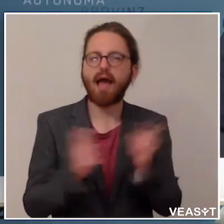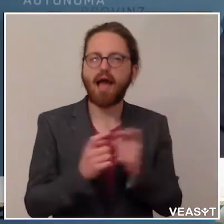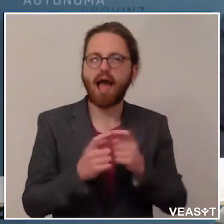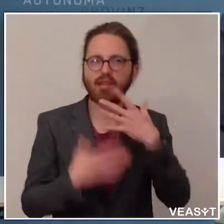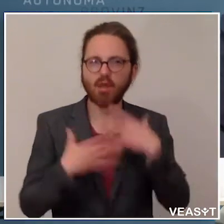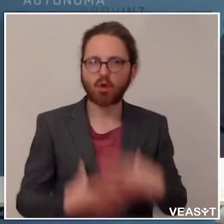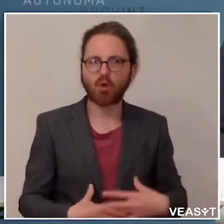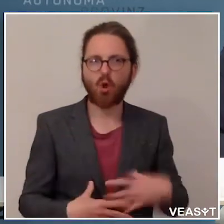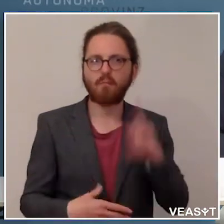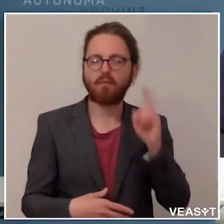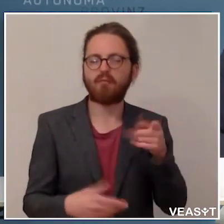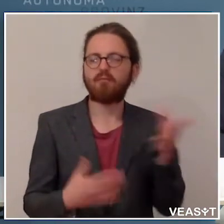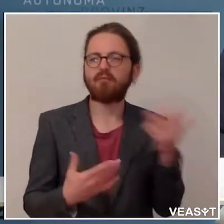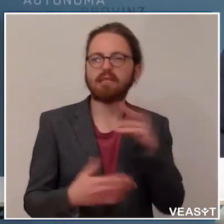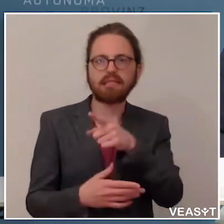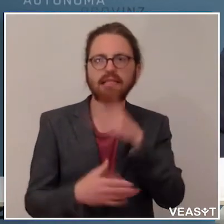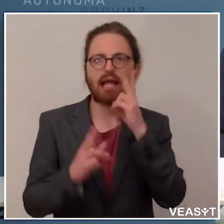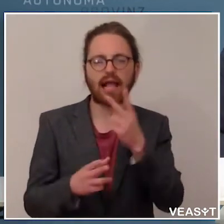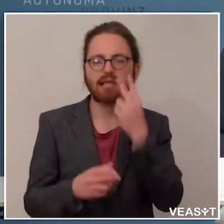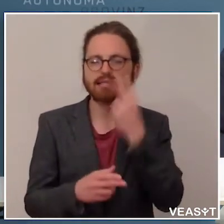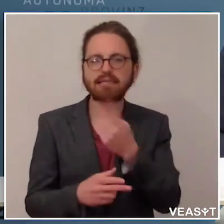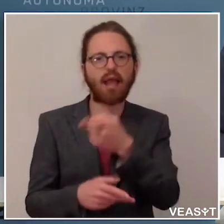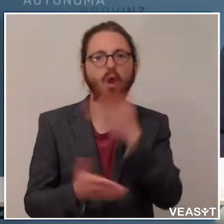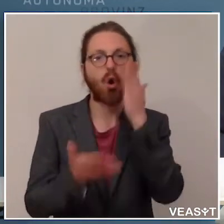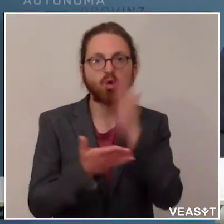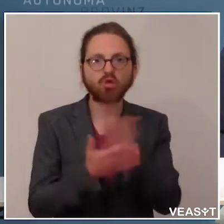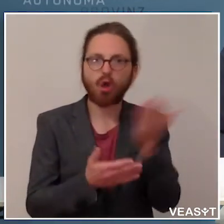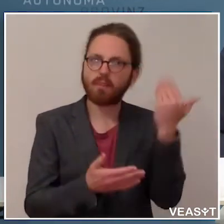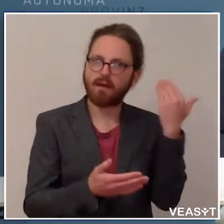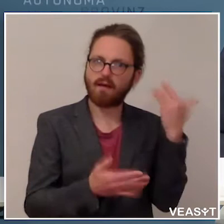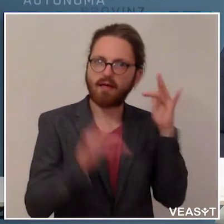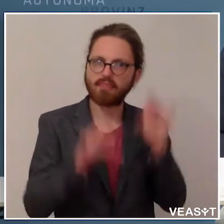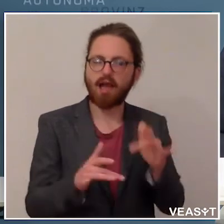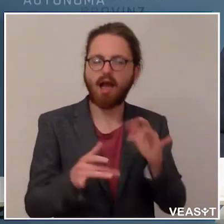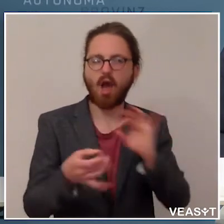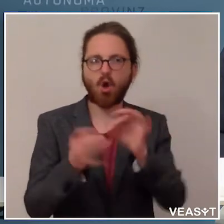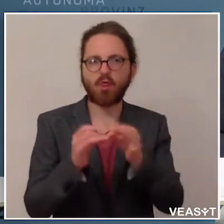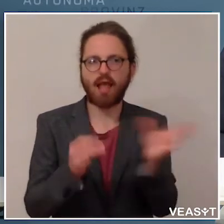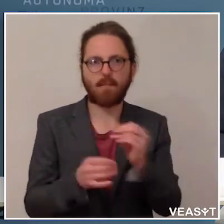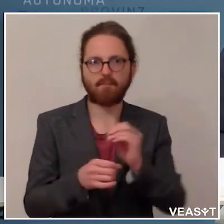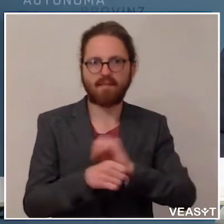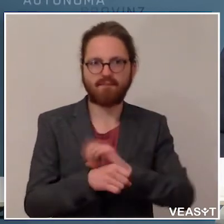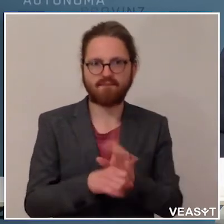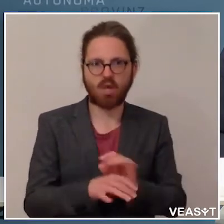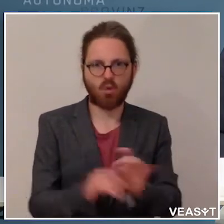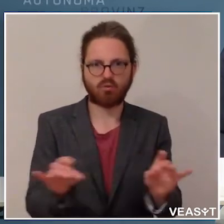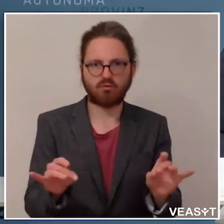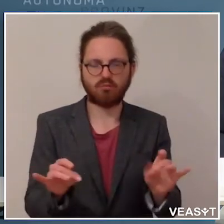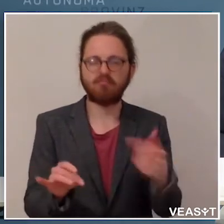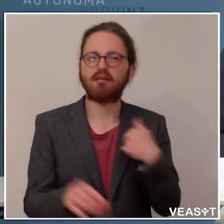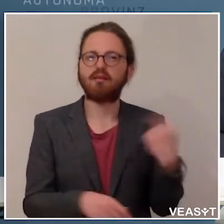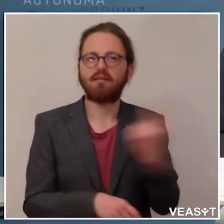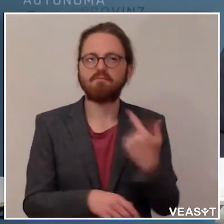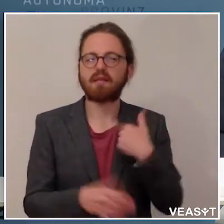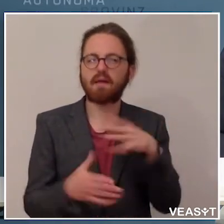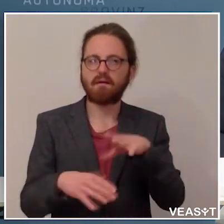jemand mit dem Virus bereits in Kontakt war. Und hier gibt es unterschiedlich zuverlässige, wir verwenden die sogenannten Celex, also